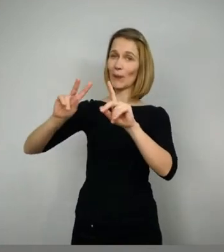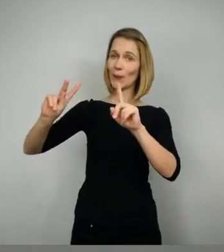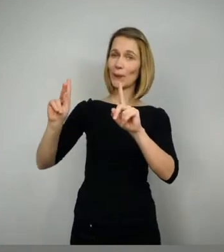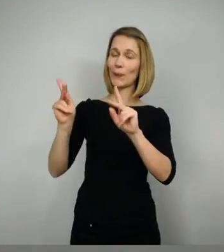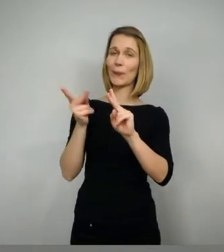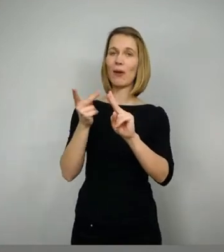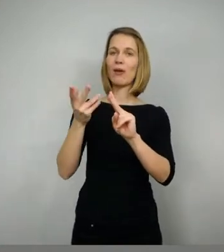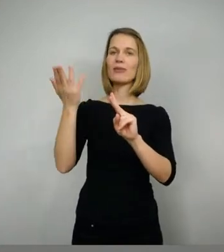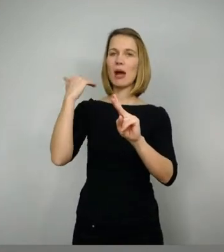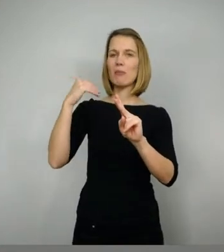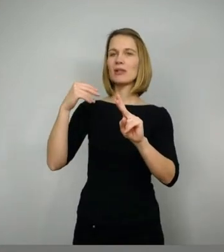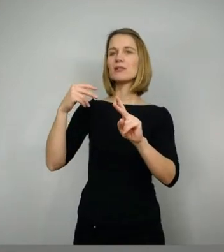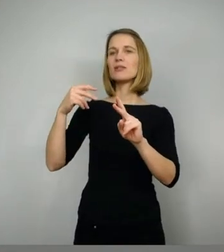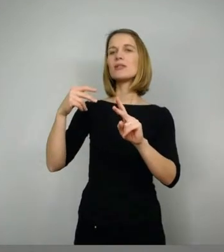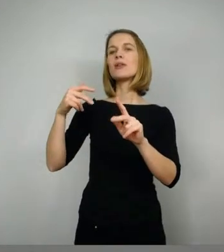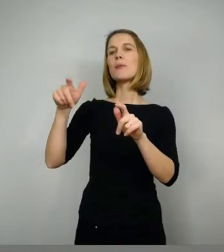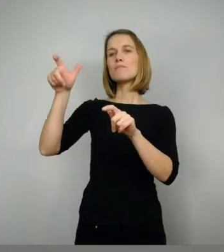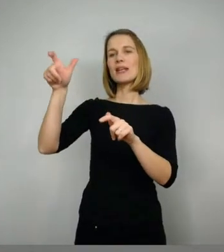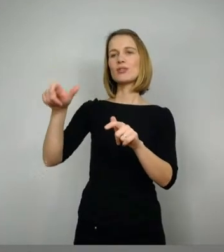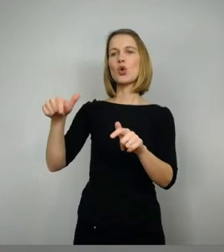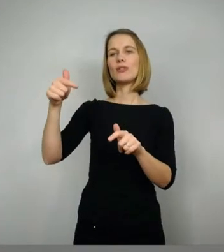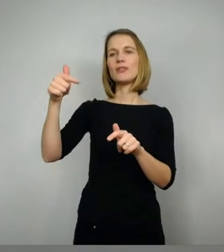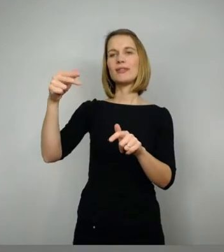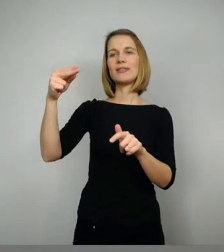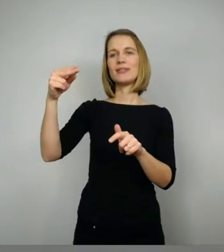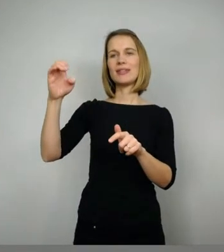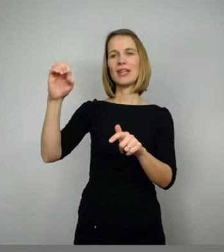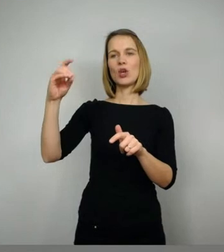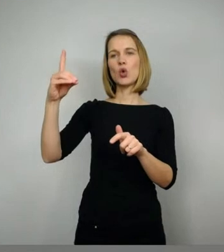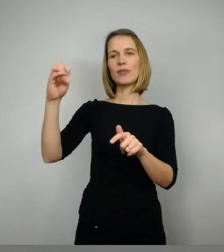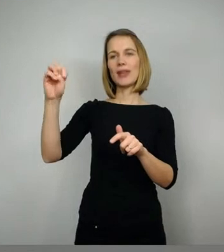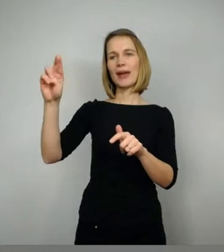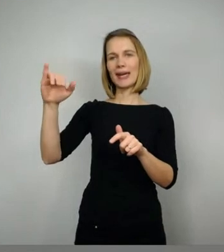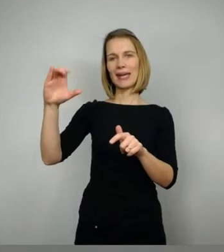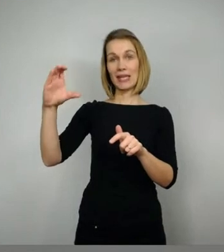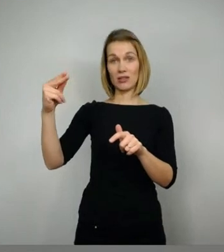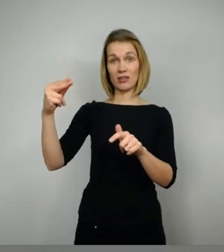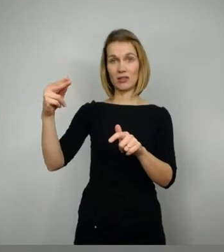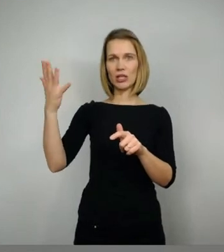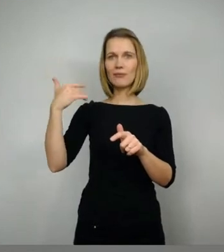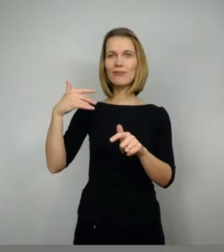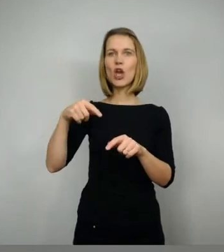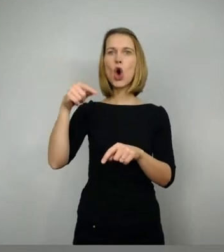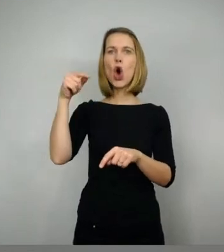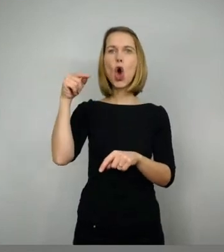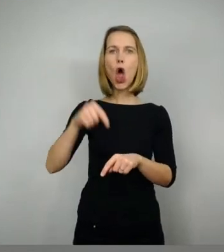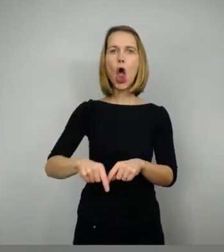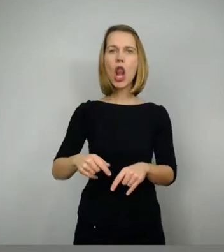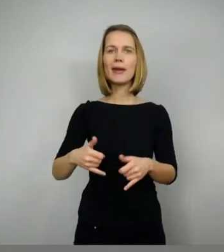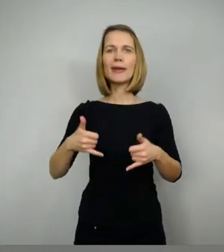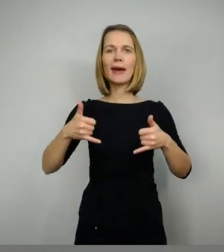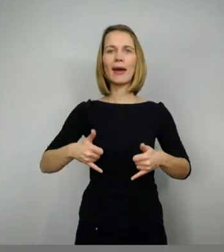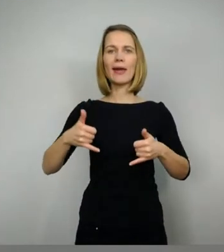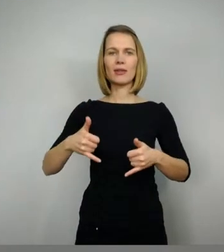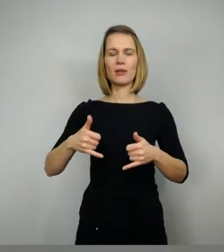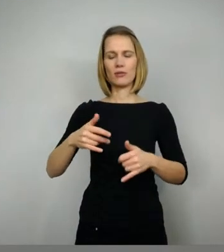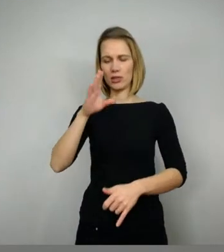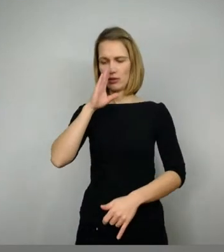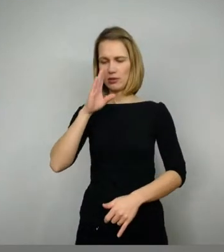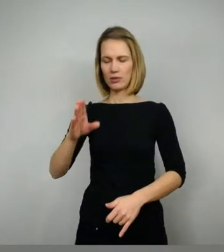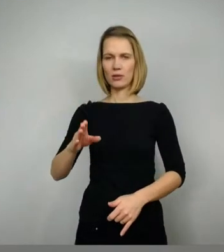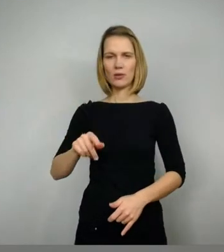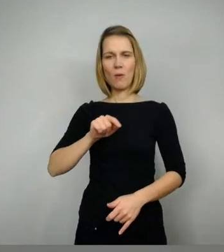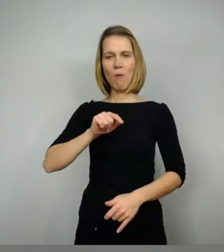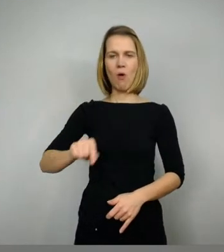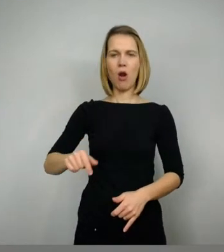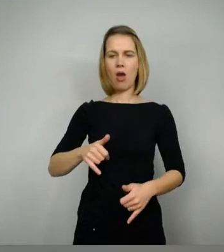Es gibt die Geschichte von einem sogenannten Höllenritt, dass Dietrich einfach, beziehungsweise Theoderich, in die Hölle geritten ist oder in einen Vulkan